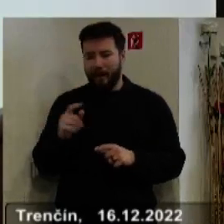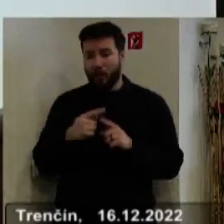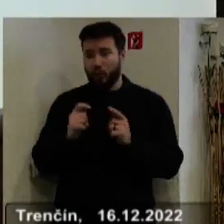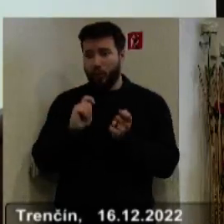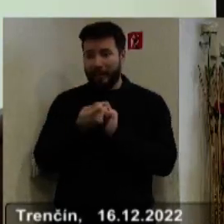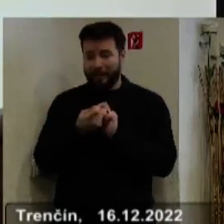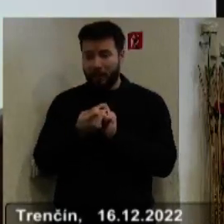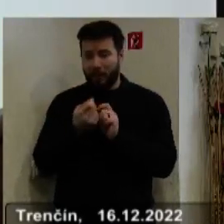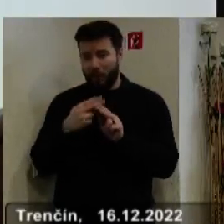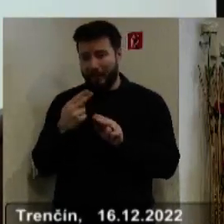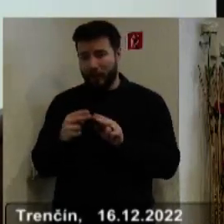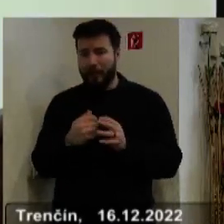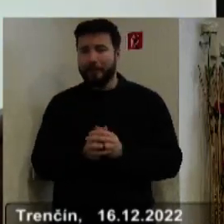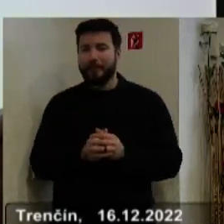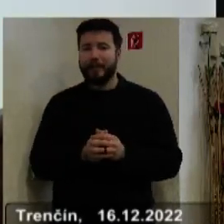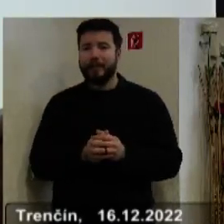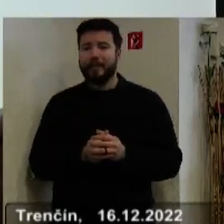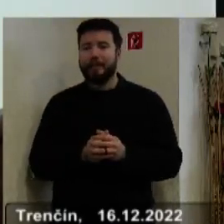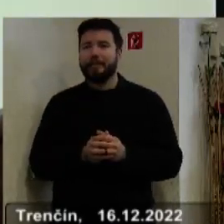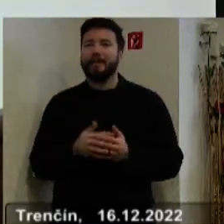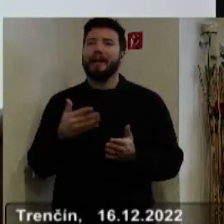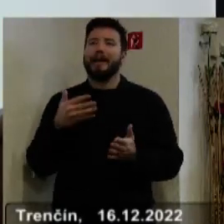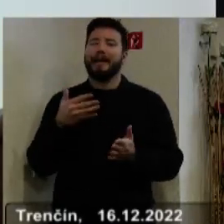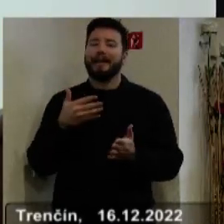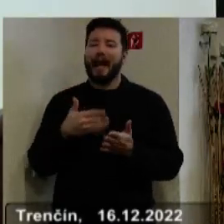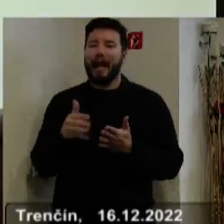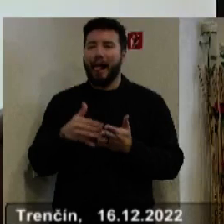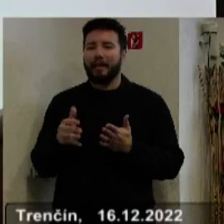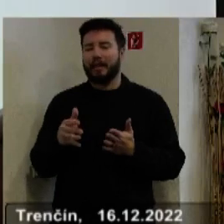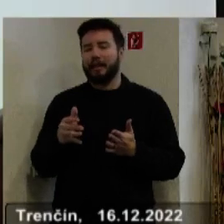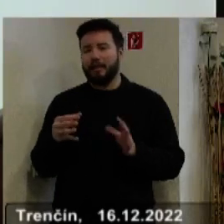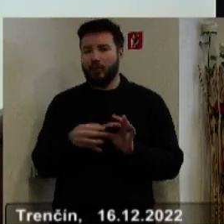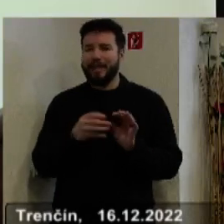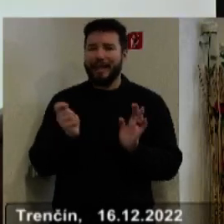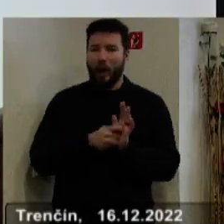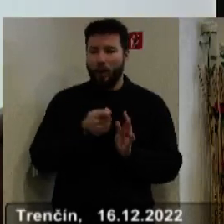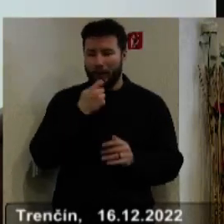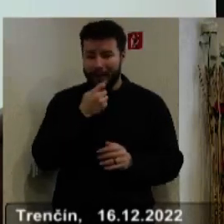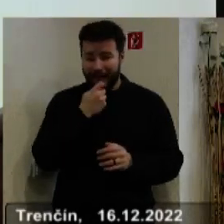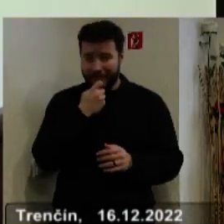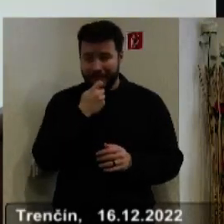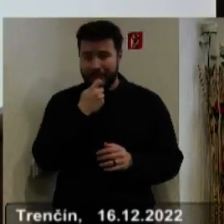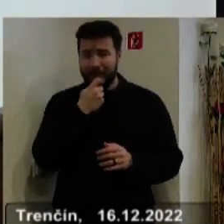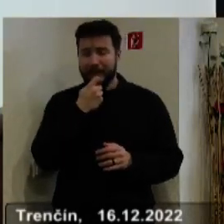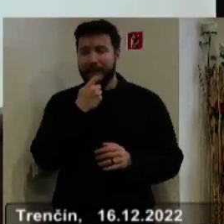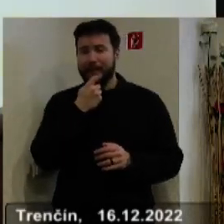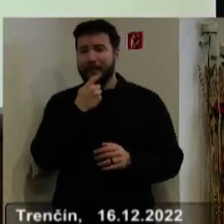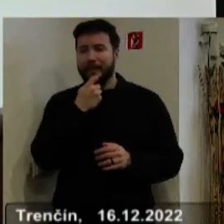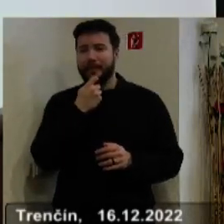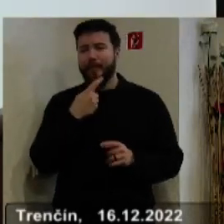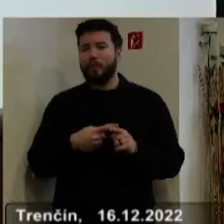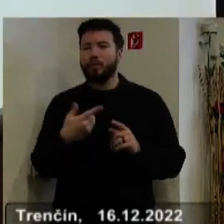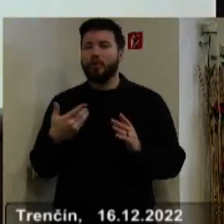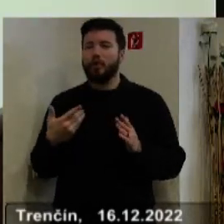Nové finančné pásma nákladov na nákup potravín na jedno jedlo podľa vekových kategórií stravníkov a